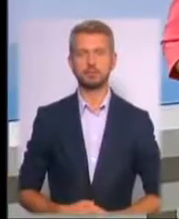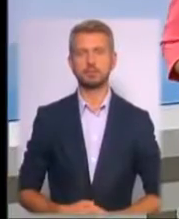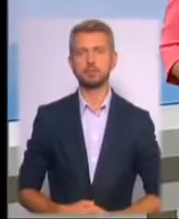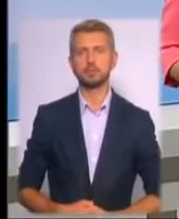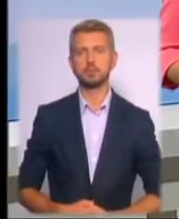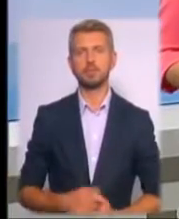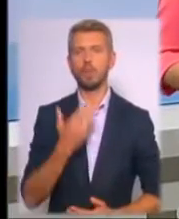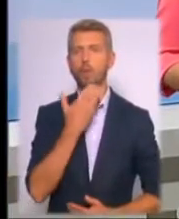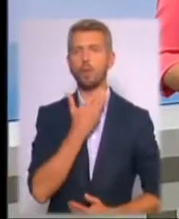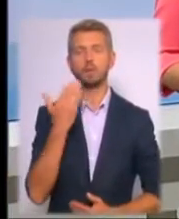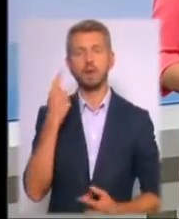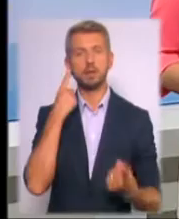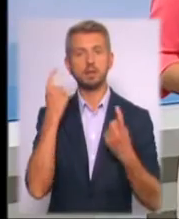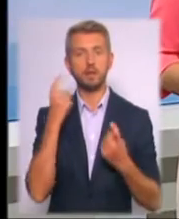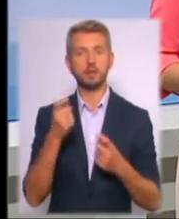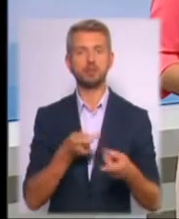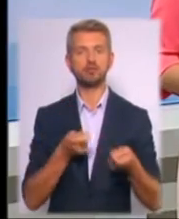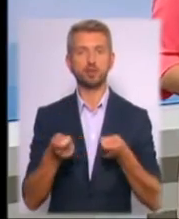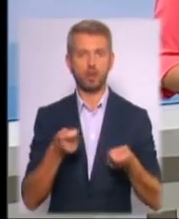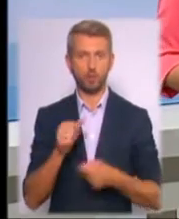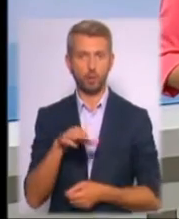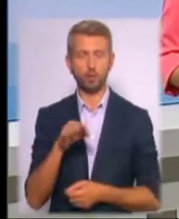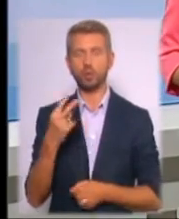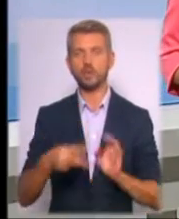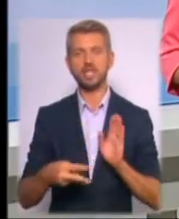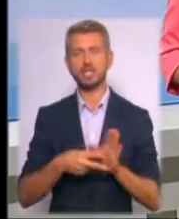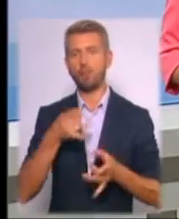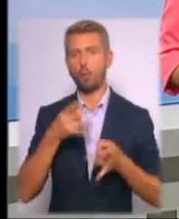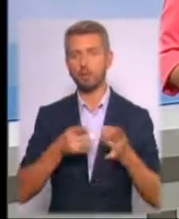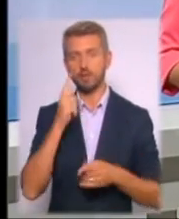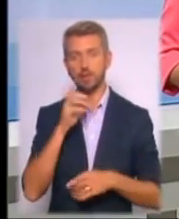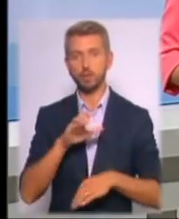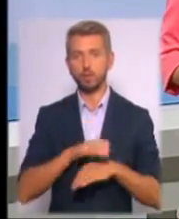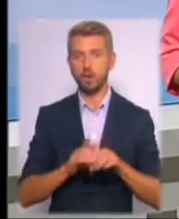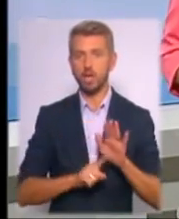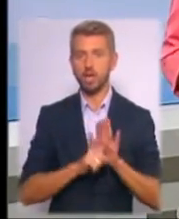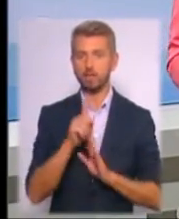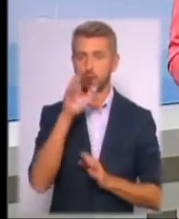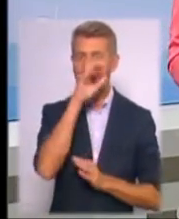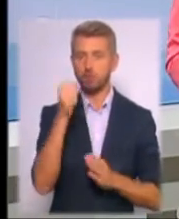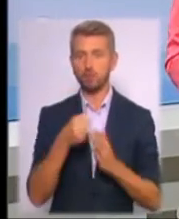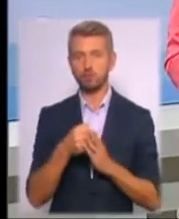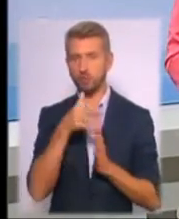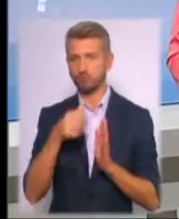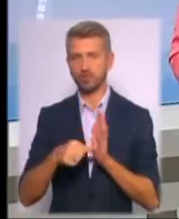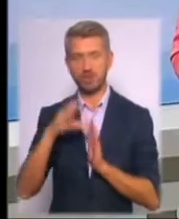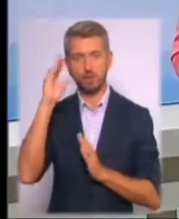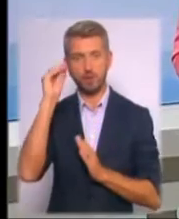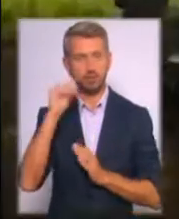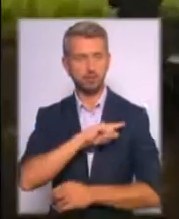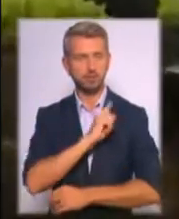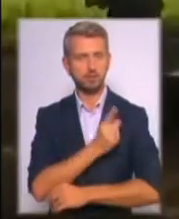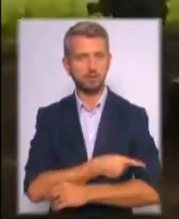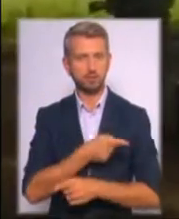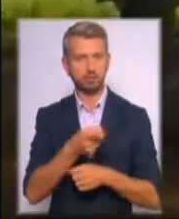Останні зведення зі штабу АТО. 27 обстрілів зафіксували від до півночі і до 18-ї вечора. Масованого артилерійського